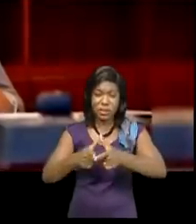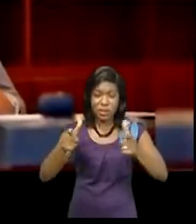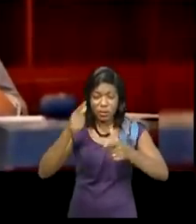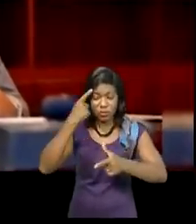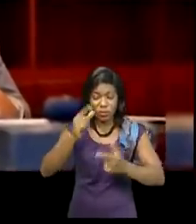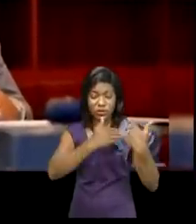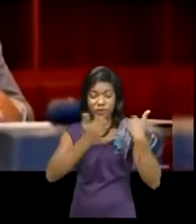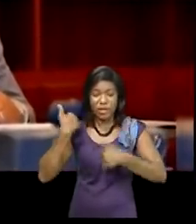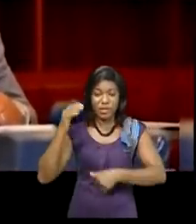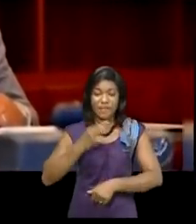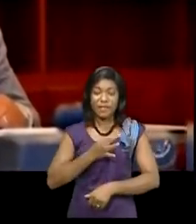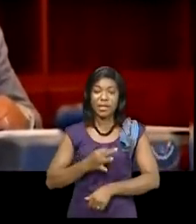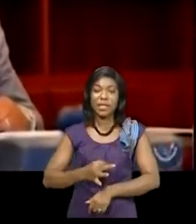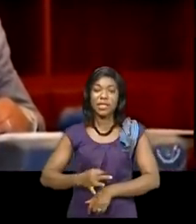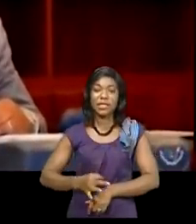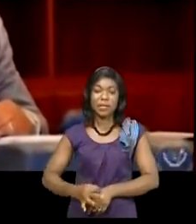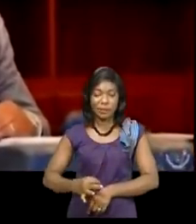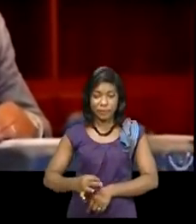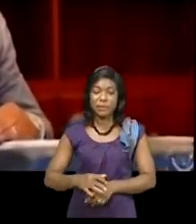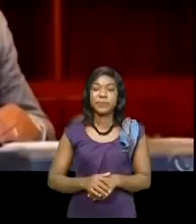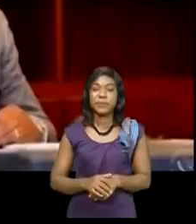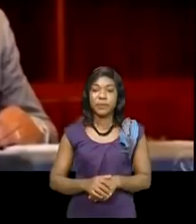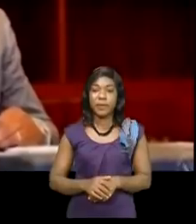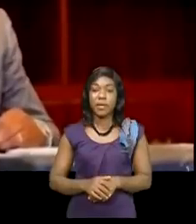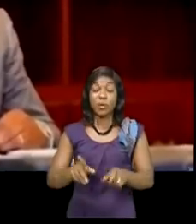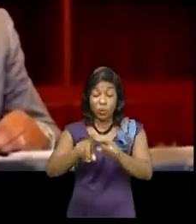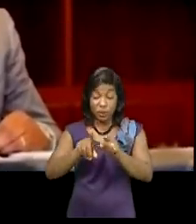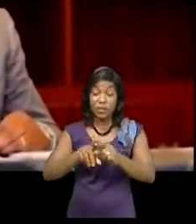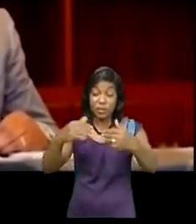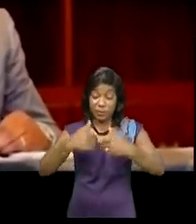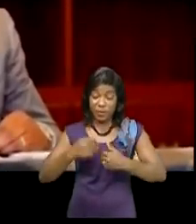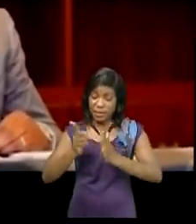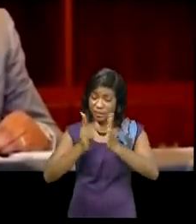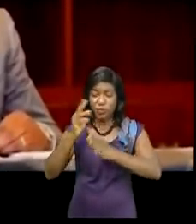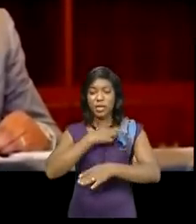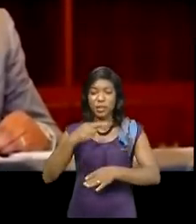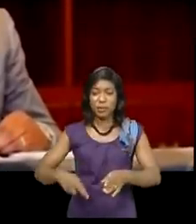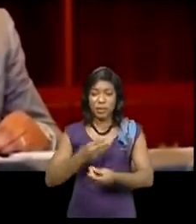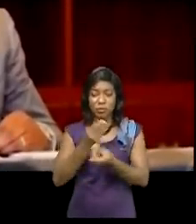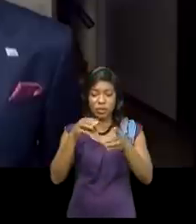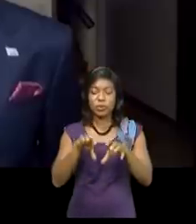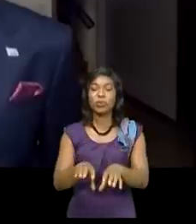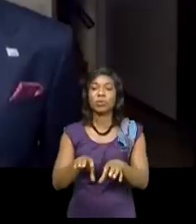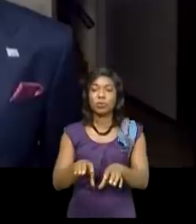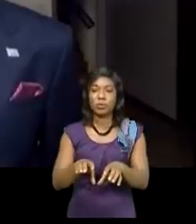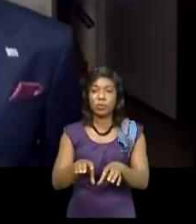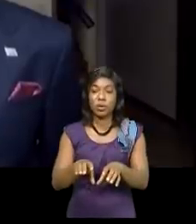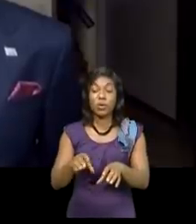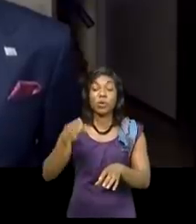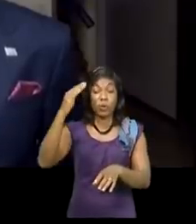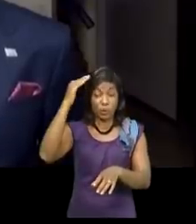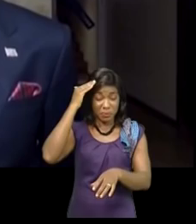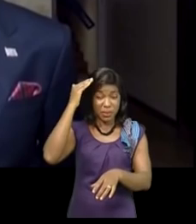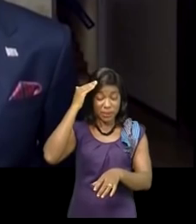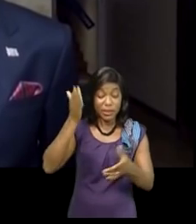l'État, son Excellence Félix Antoine Tsegredi-Tilombo, qui va vraiment développer la République démocratique du Congo. Et je pense que